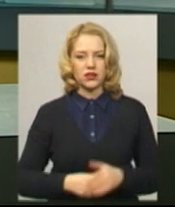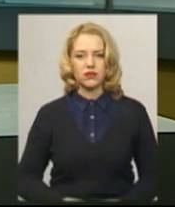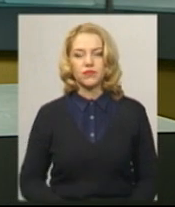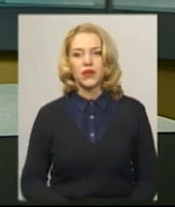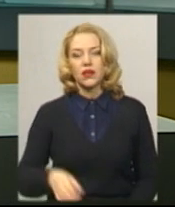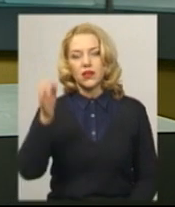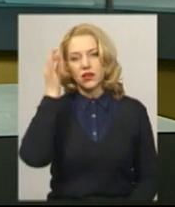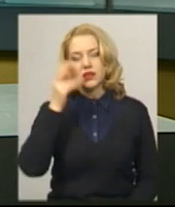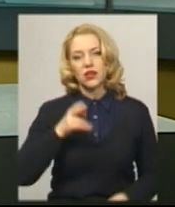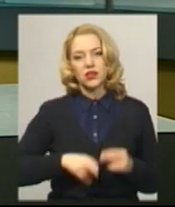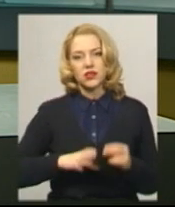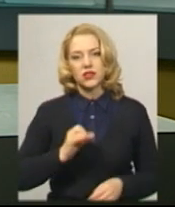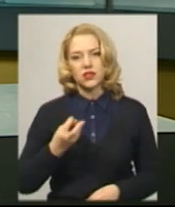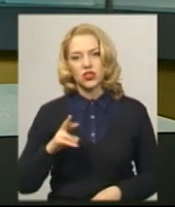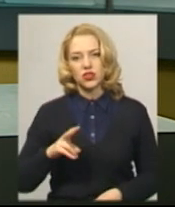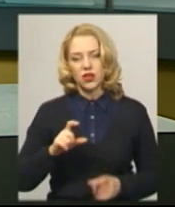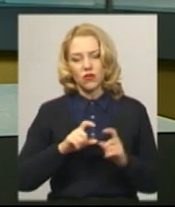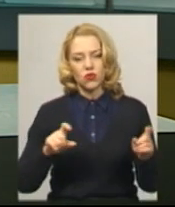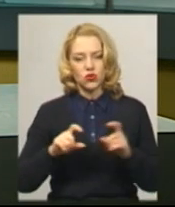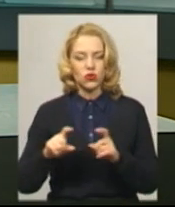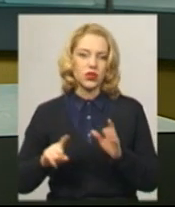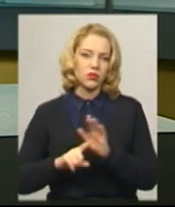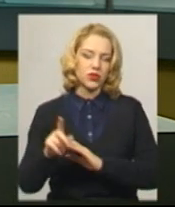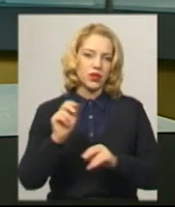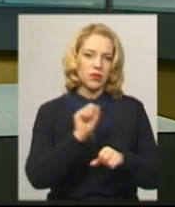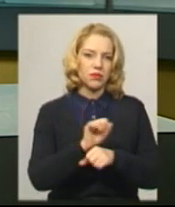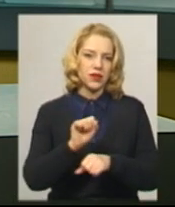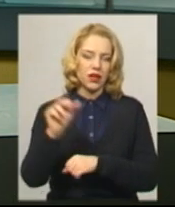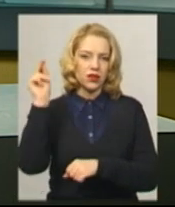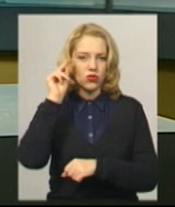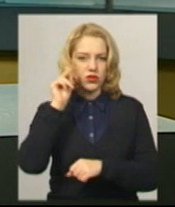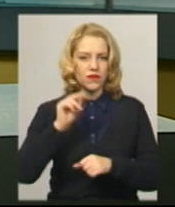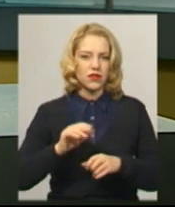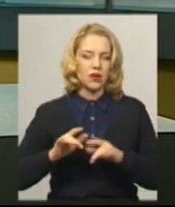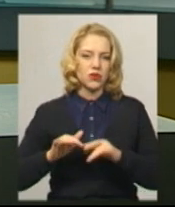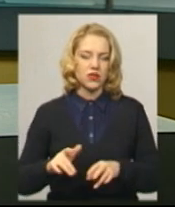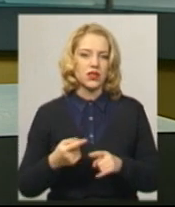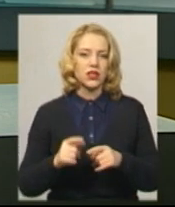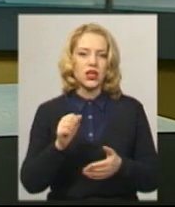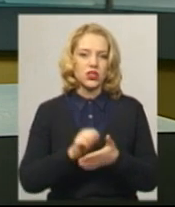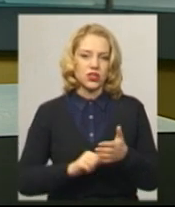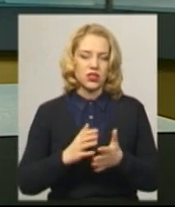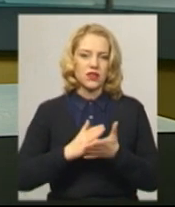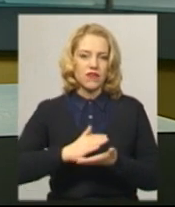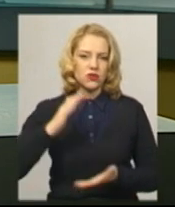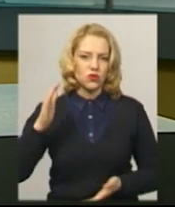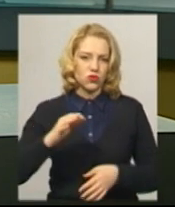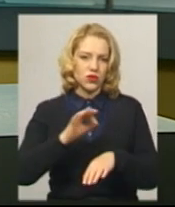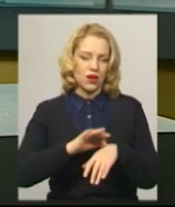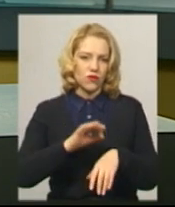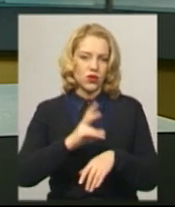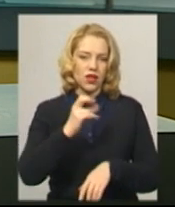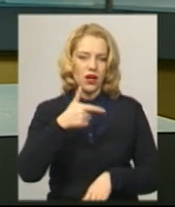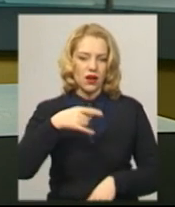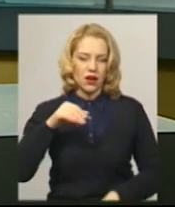Нагадаю, з кінця січня у школах краю почали припиняти освітній процес через високу захворювання з дітей шкільного віку на грип та гострі